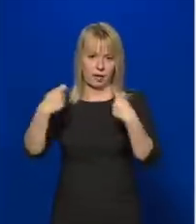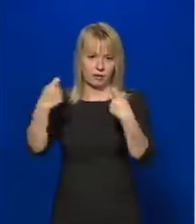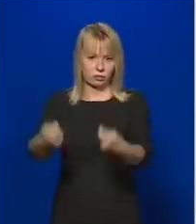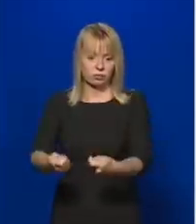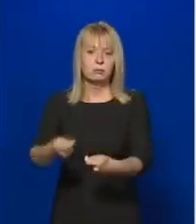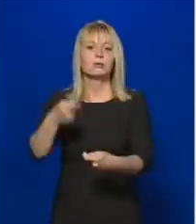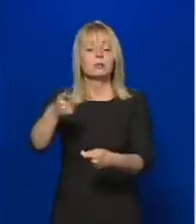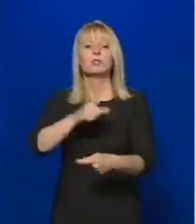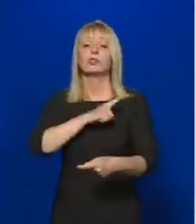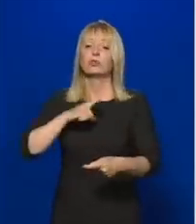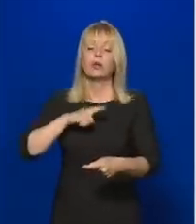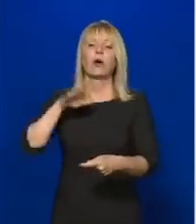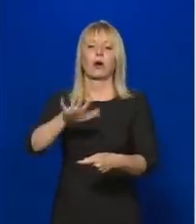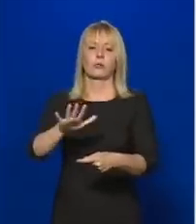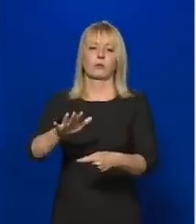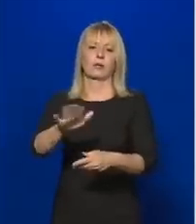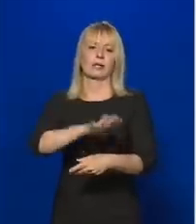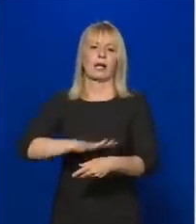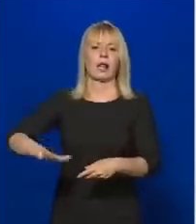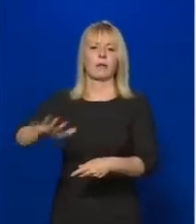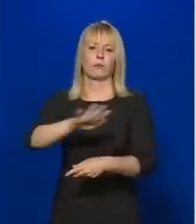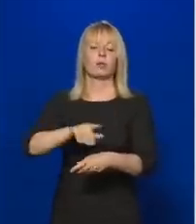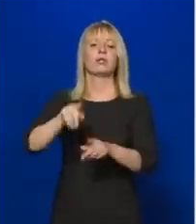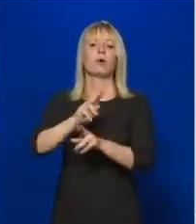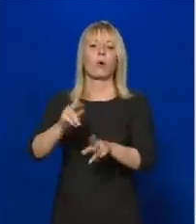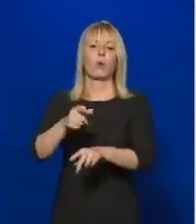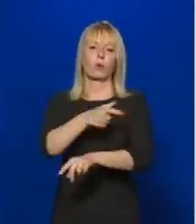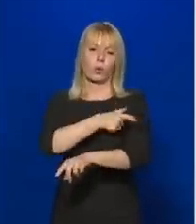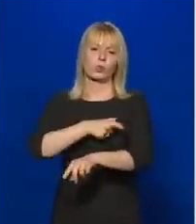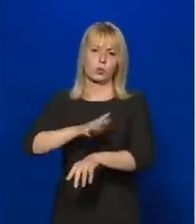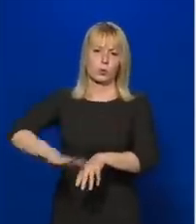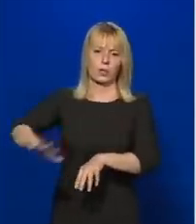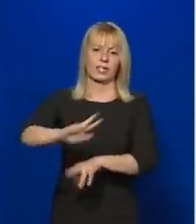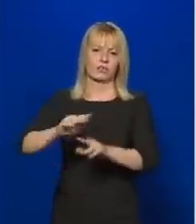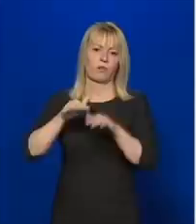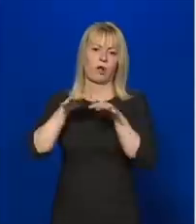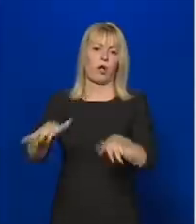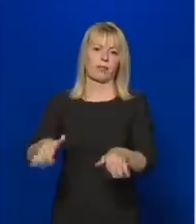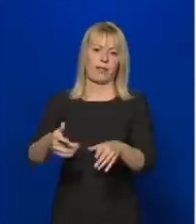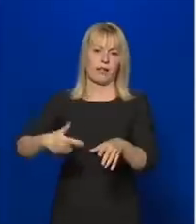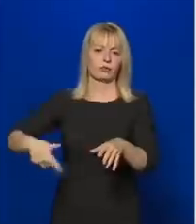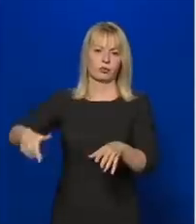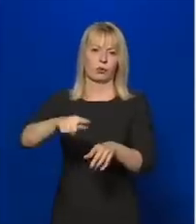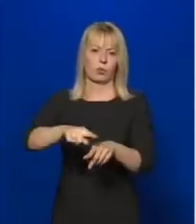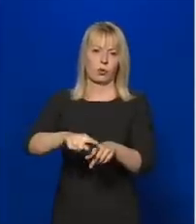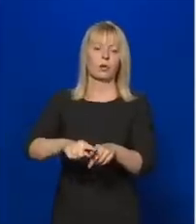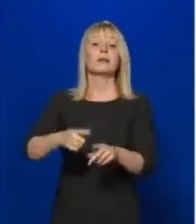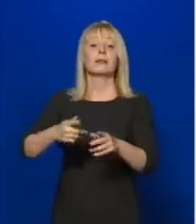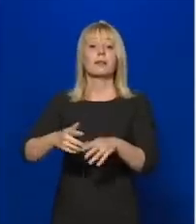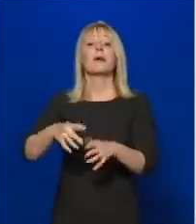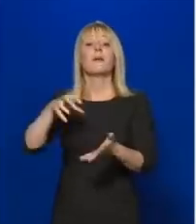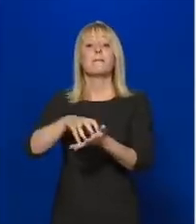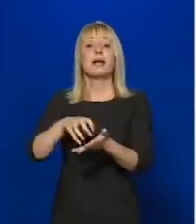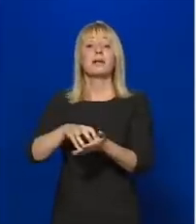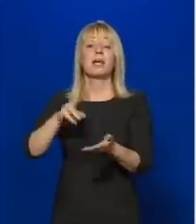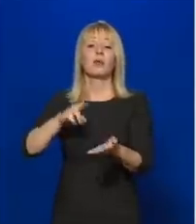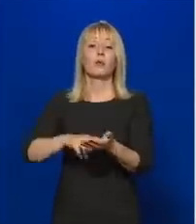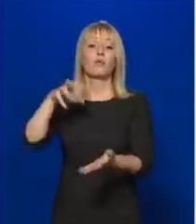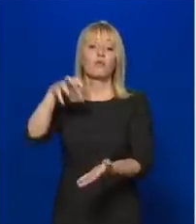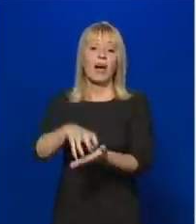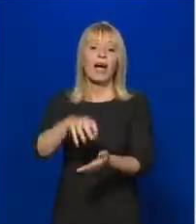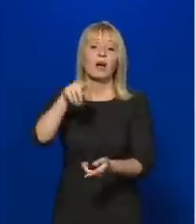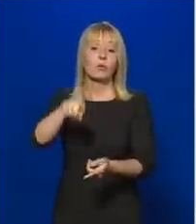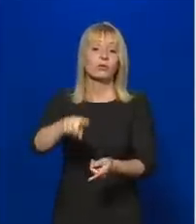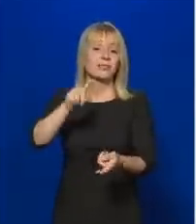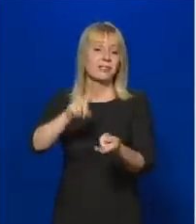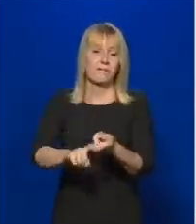azokra a településekre vonatkozik, ahol a megyei közgyűlésnek van ilyen hatásköre, azaz a fővárosa megyei jogú városokra nem vonatkozik semmilyen